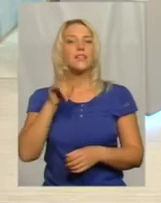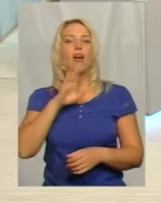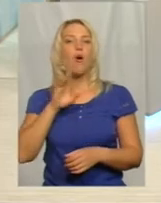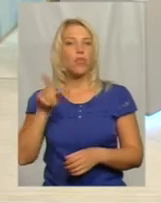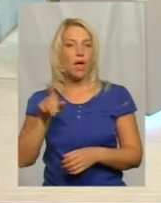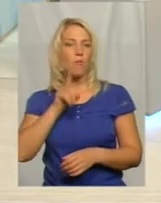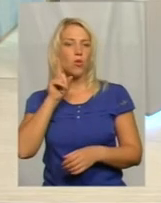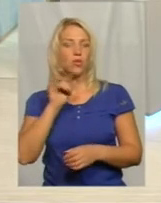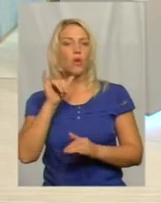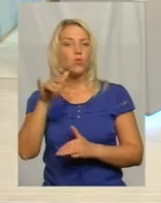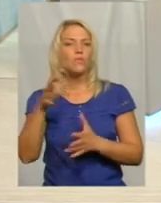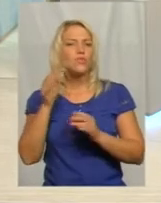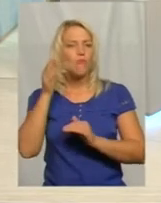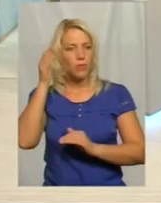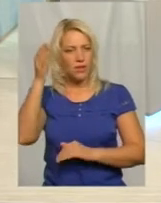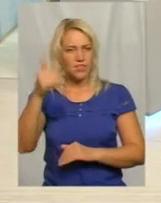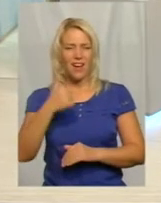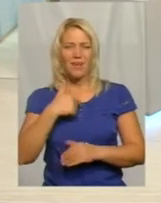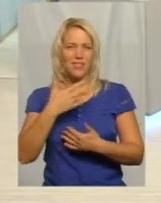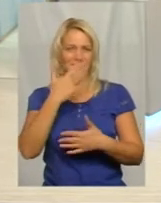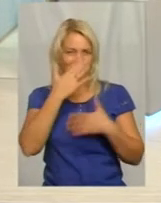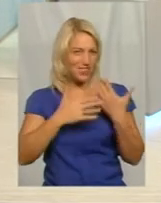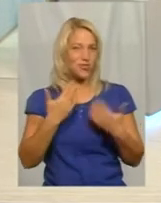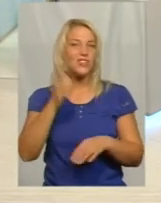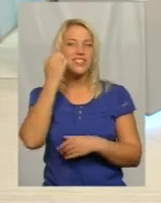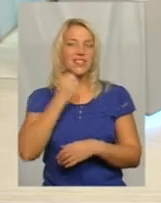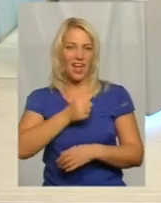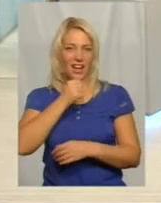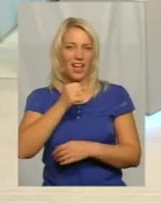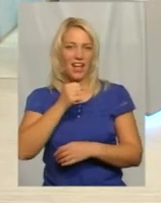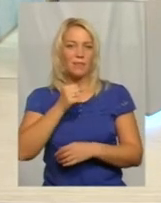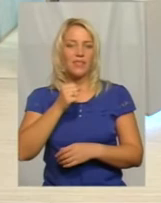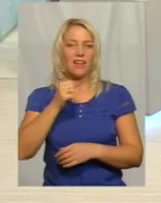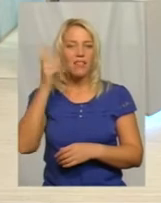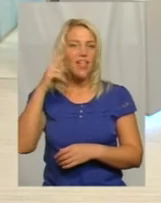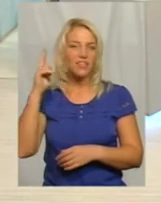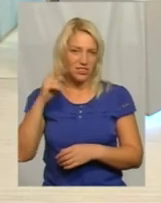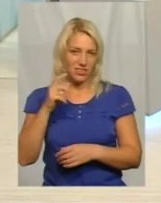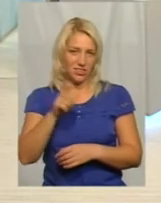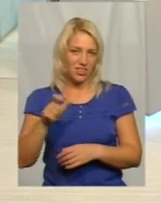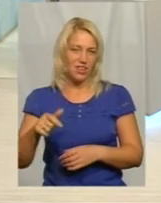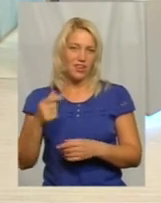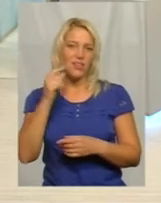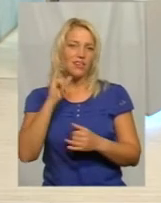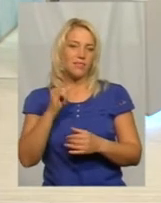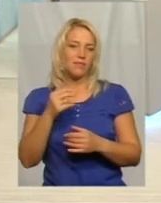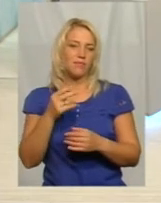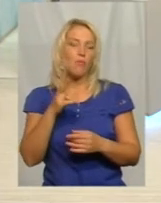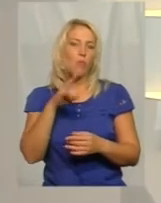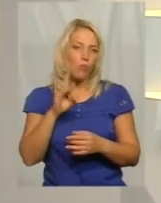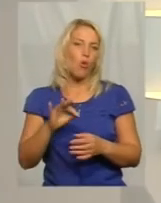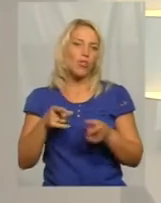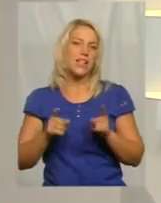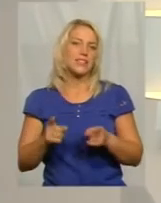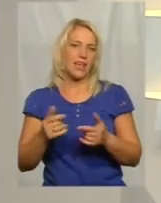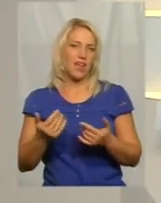впереді. А ми вже сіді, старі дядьки, ми вже як-то все як-то більше в настоящее. І насправді вже